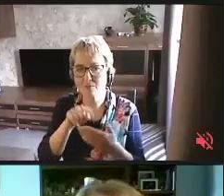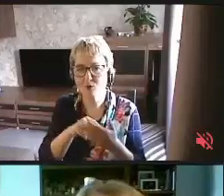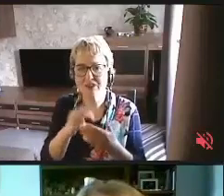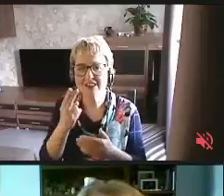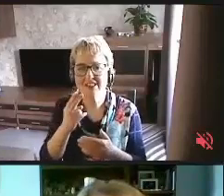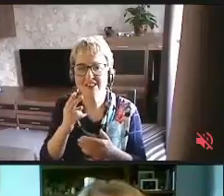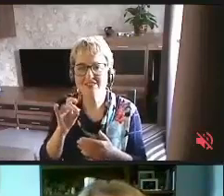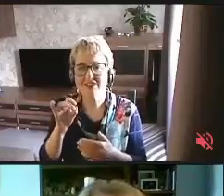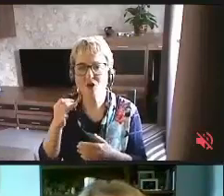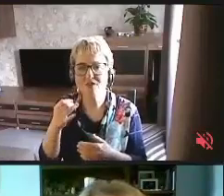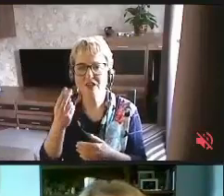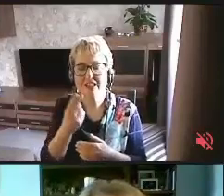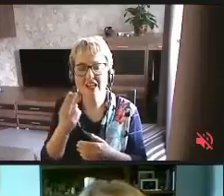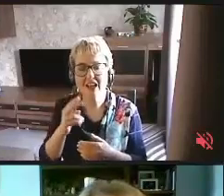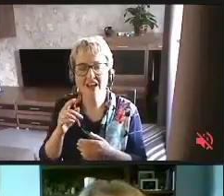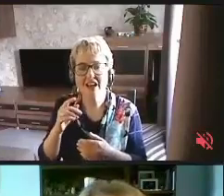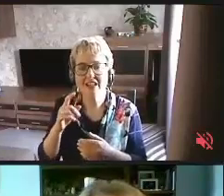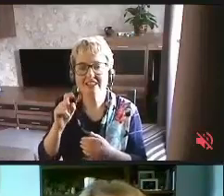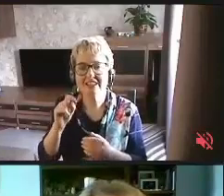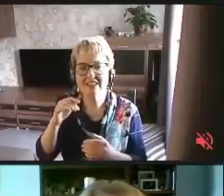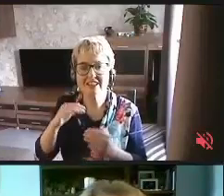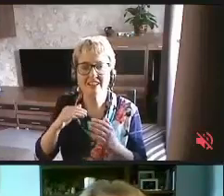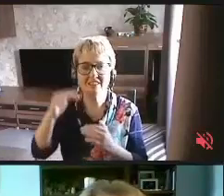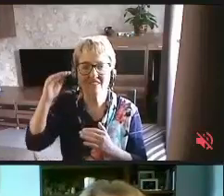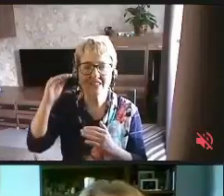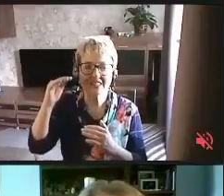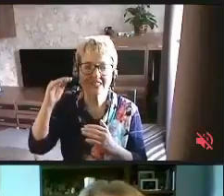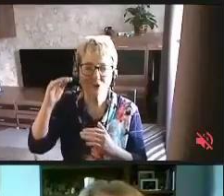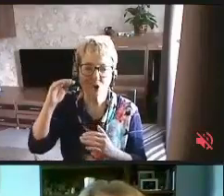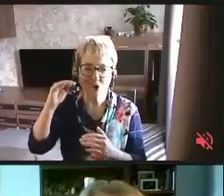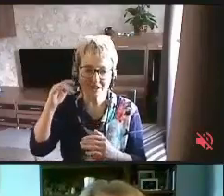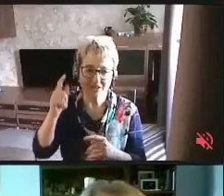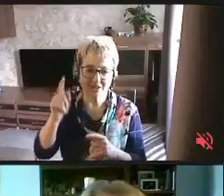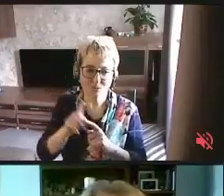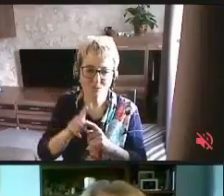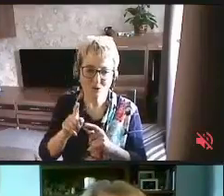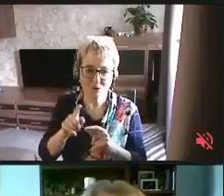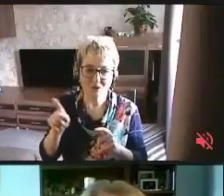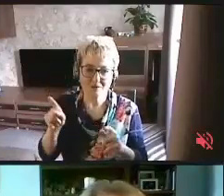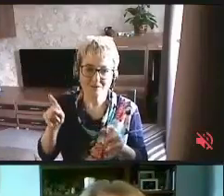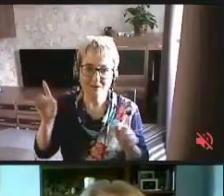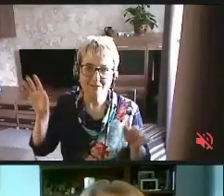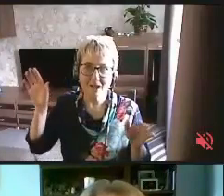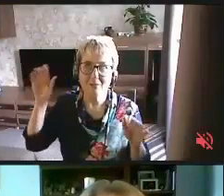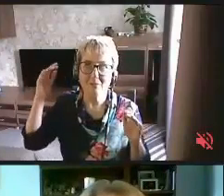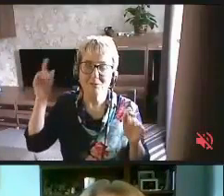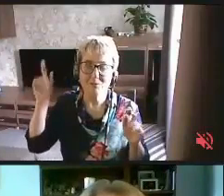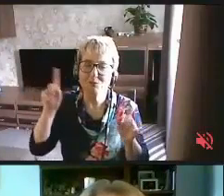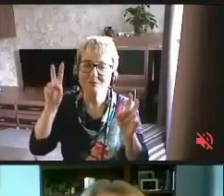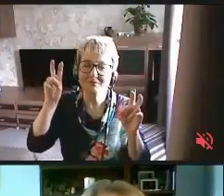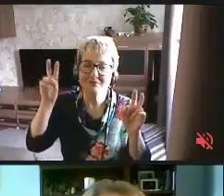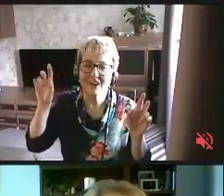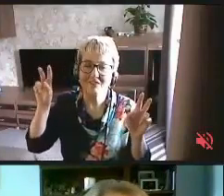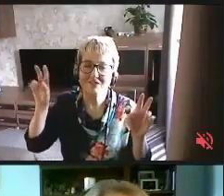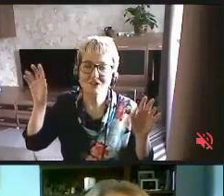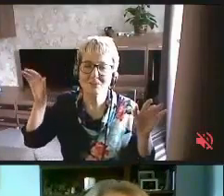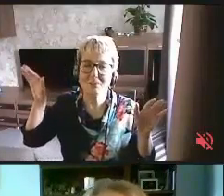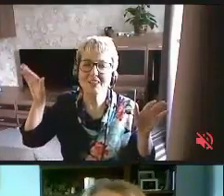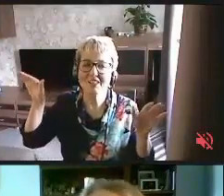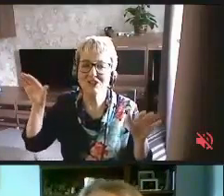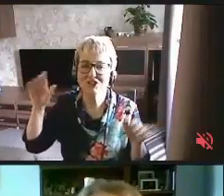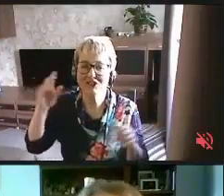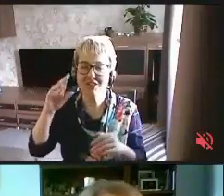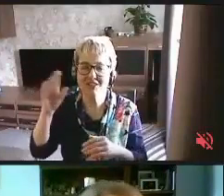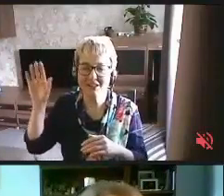доступности с высоты птичьего полета, скажем так, да, с высоты